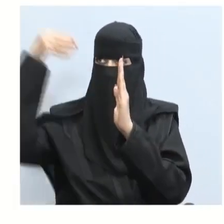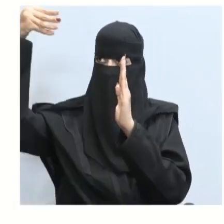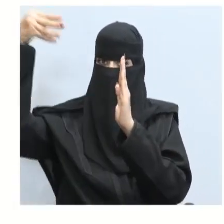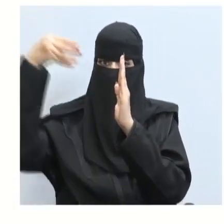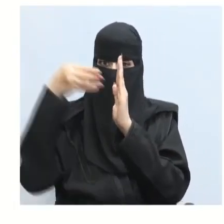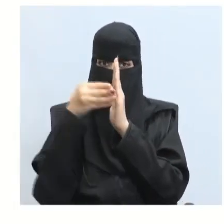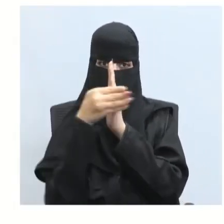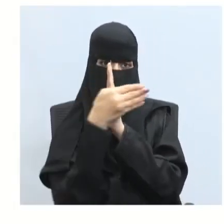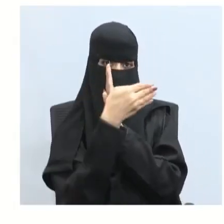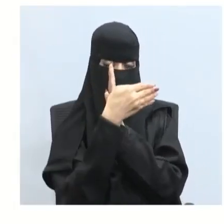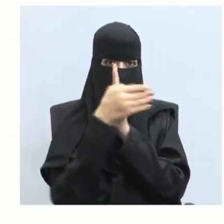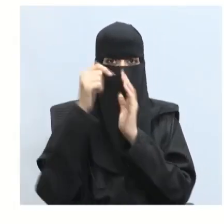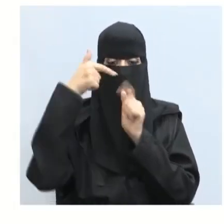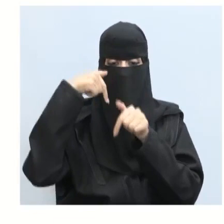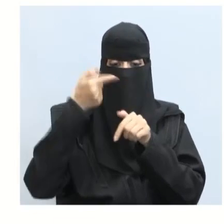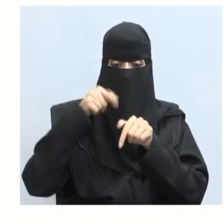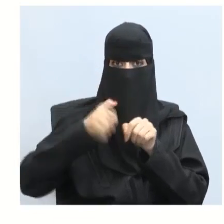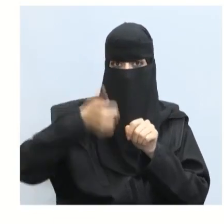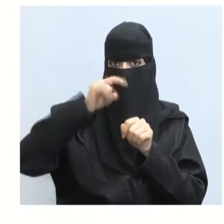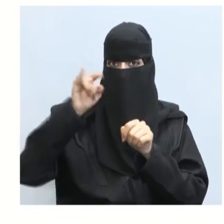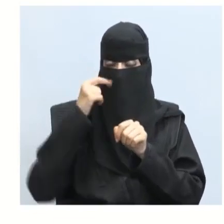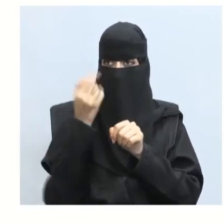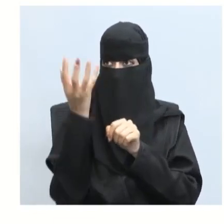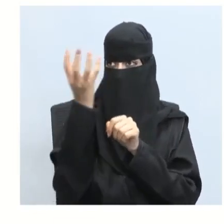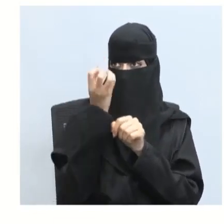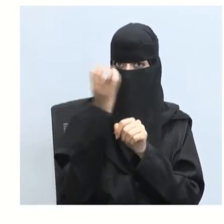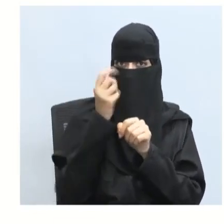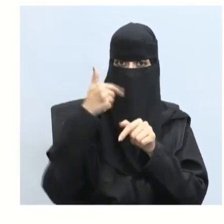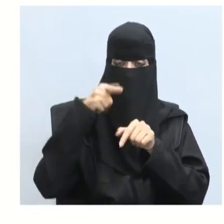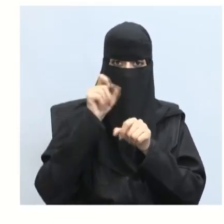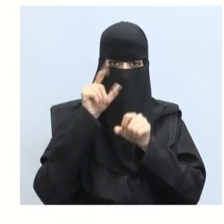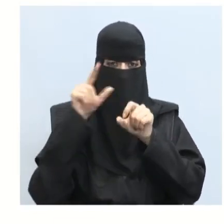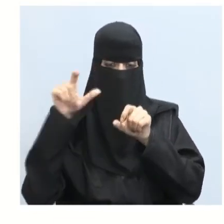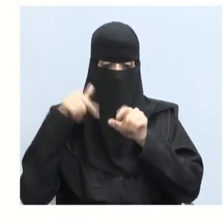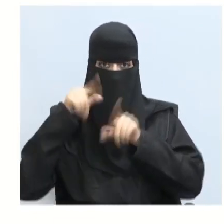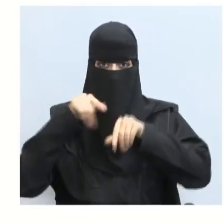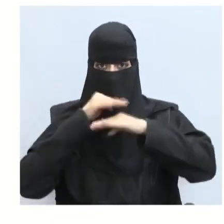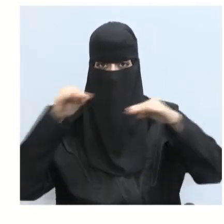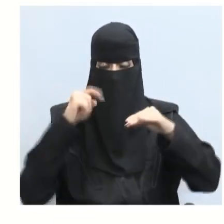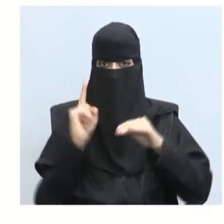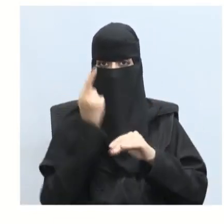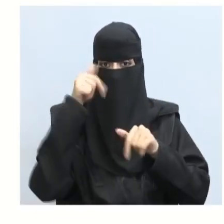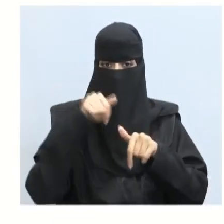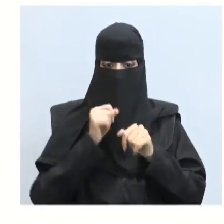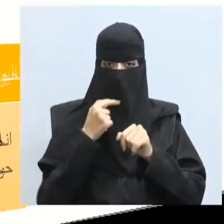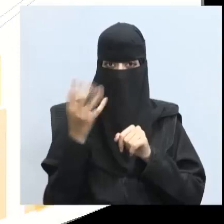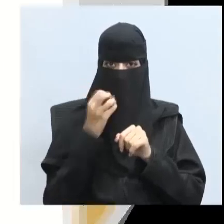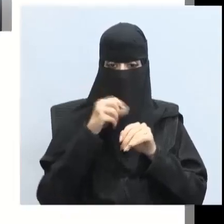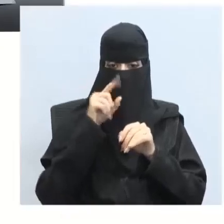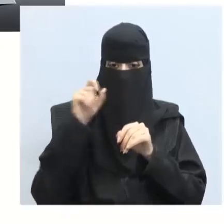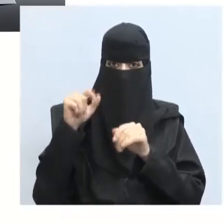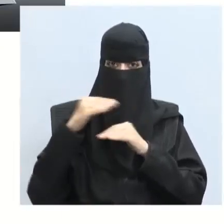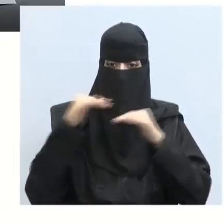الاستقطاب كان عبارة عن إنتاج ضوء يتذبذب في مستوى واحد إذن إنتاج ضوء